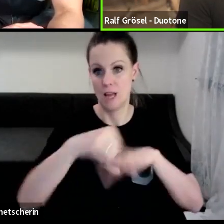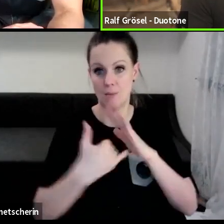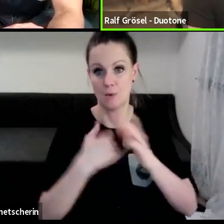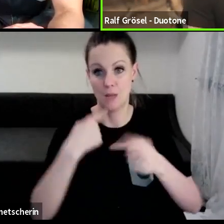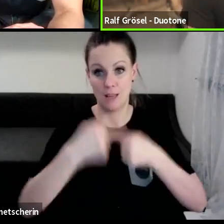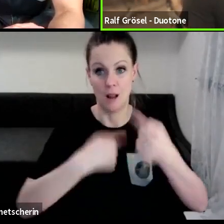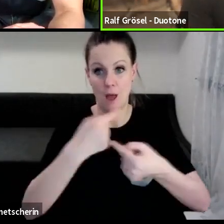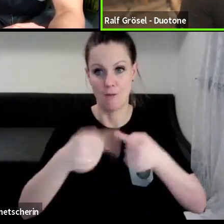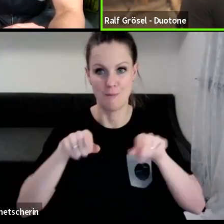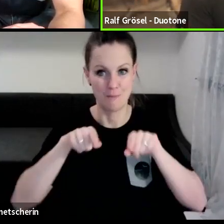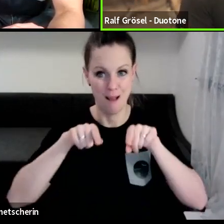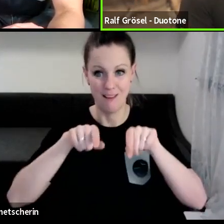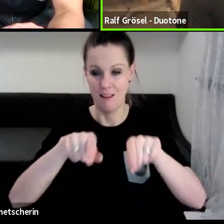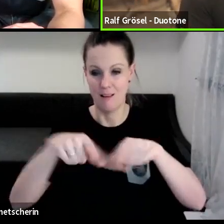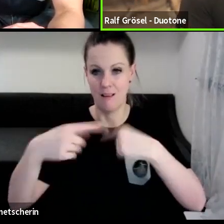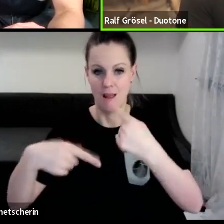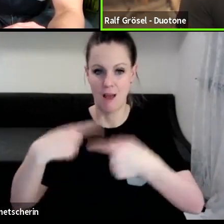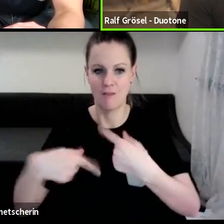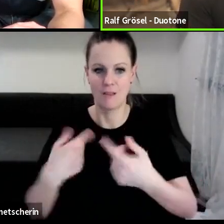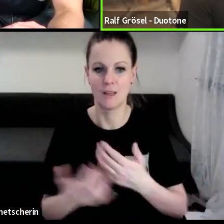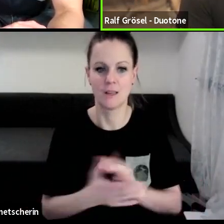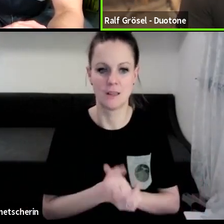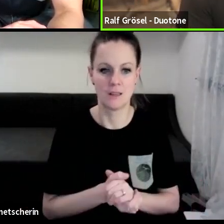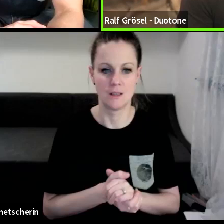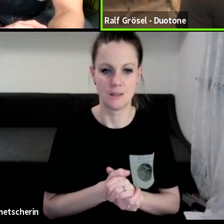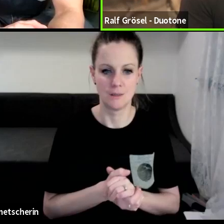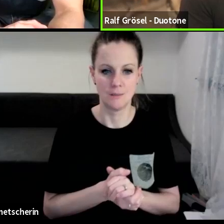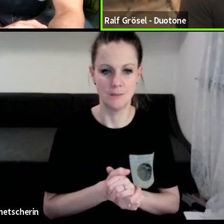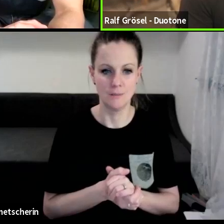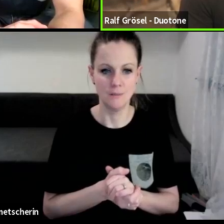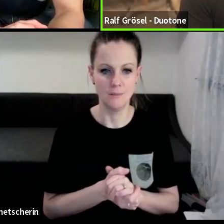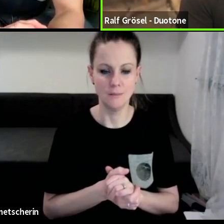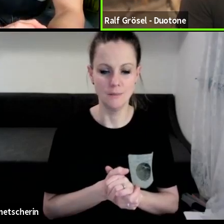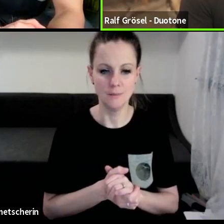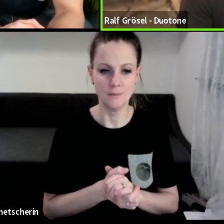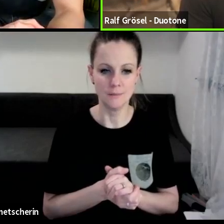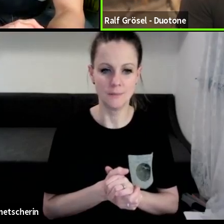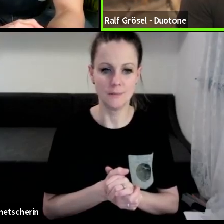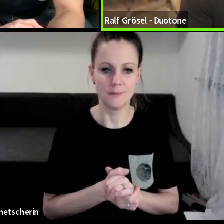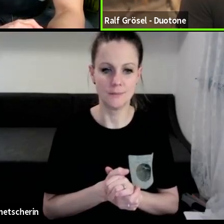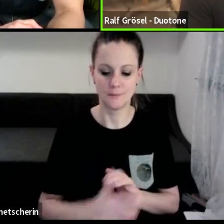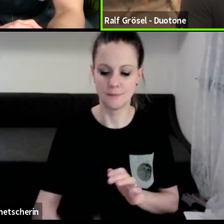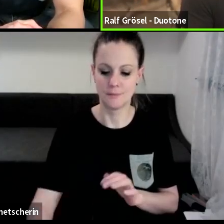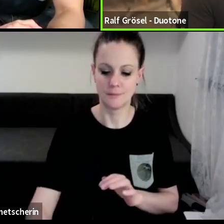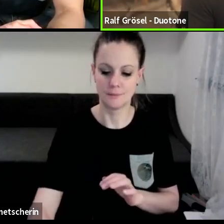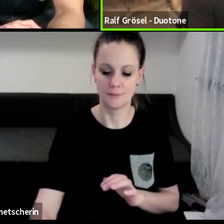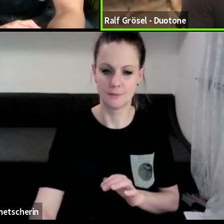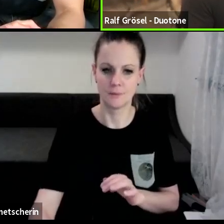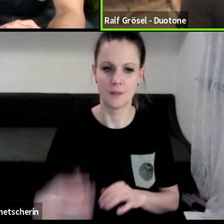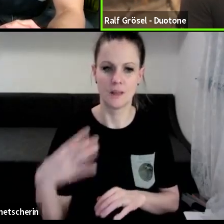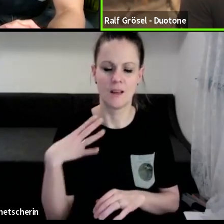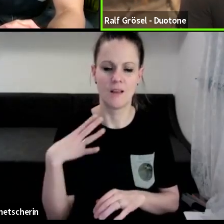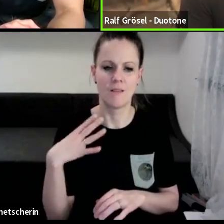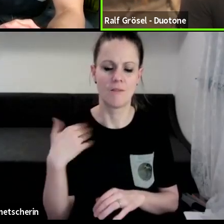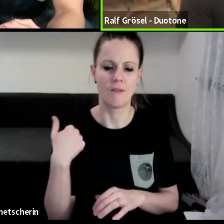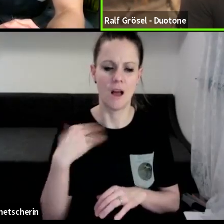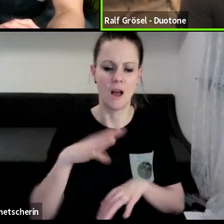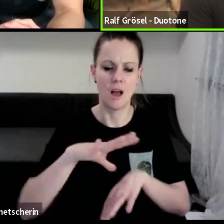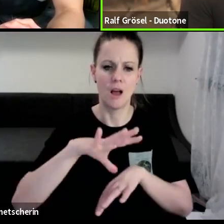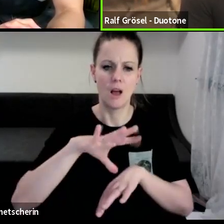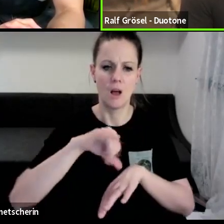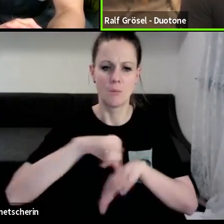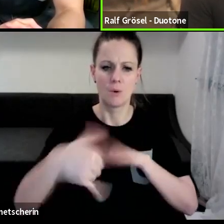parallel, also ganz wichtig war ja dieses Projekt, das DETA-Projekt mit der TU Berlin, was ich viele Jahre lang geleitet habe, da ging es um die Vermessung